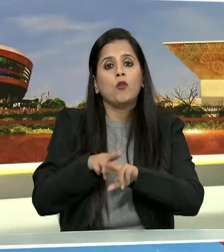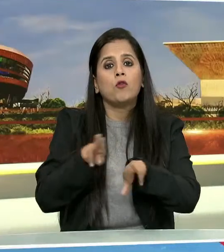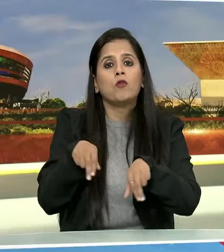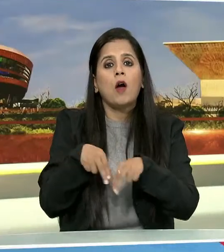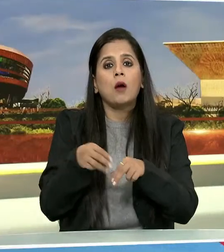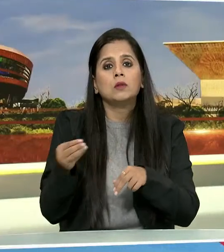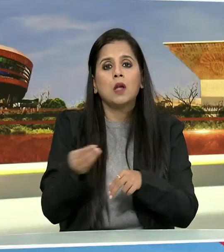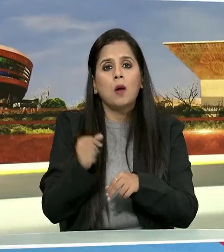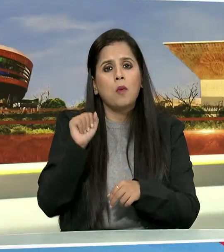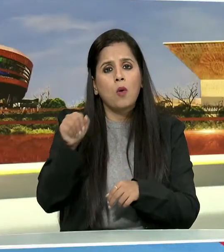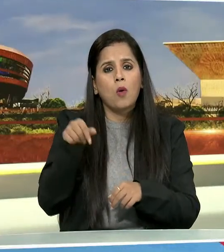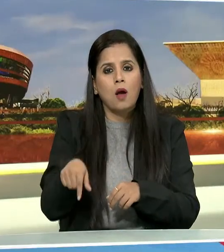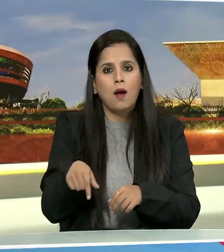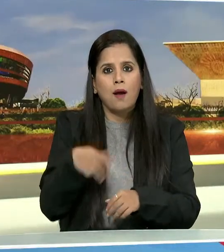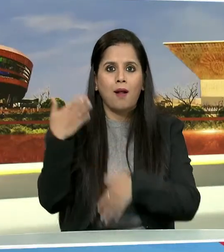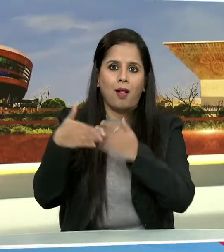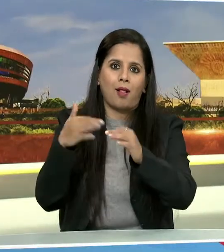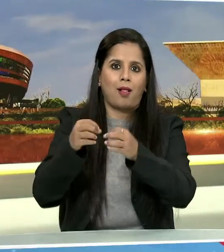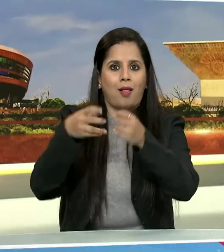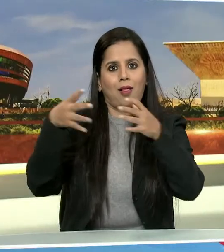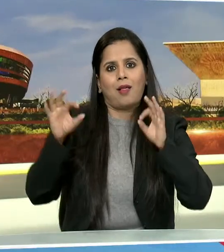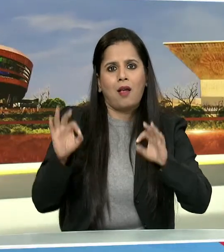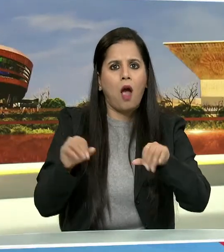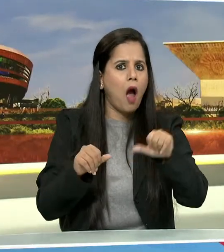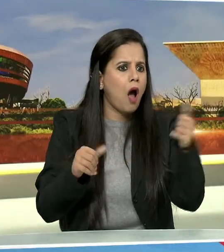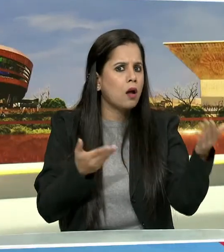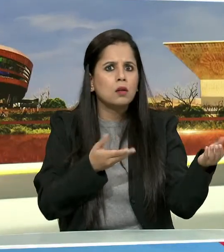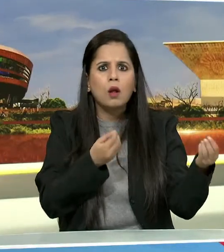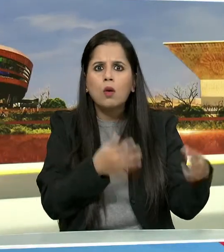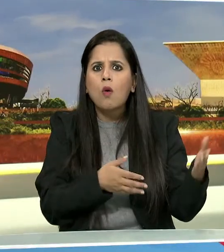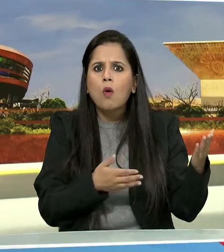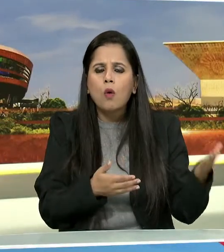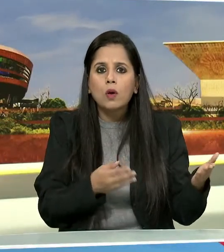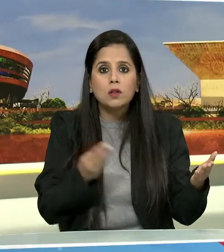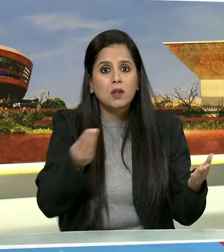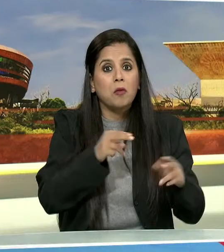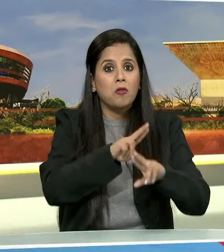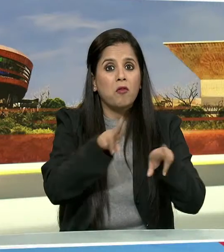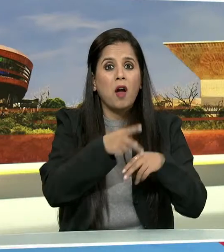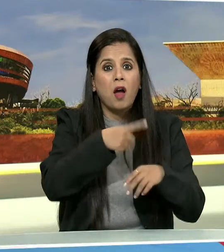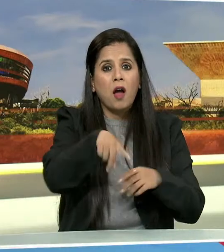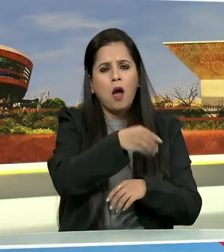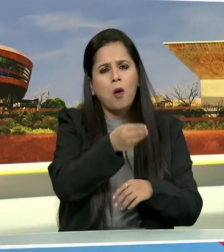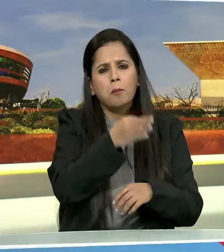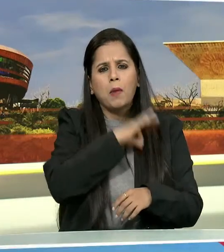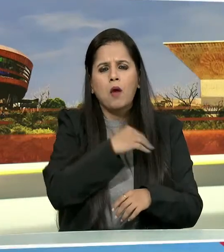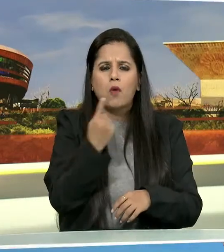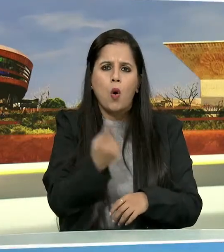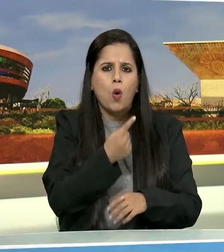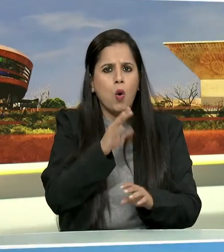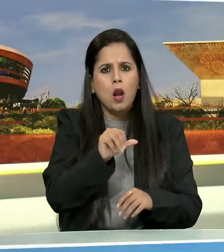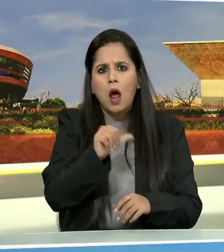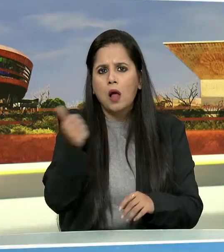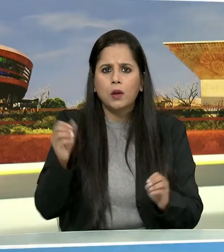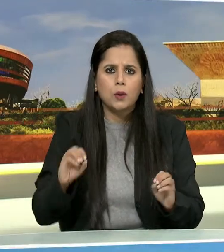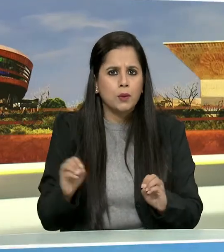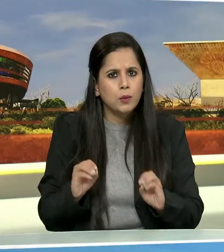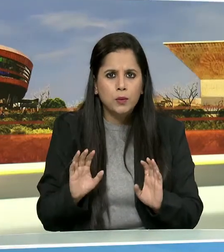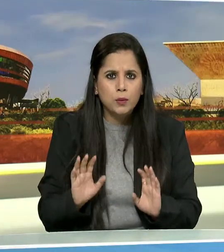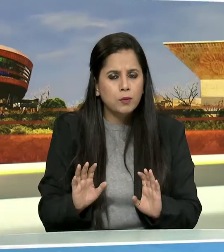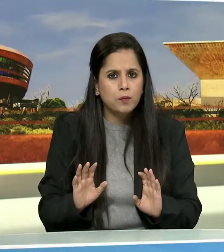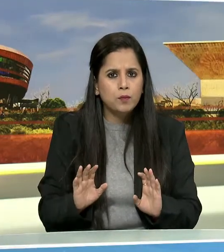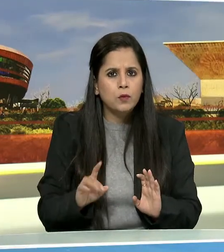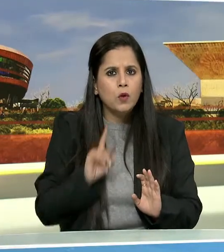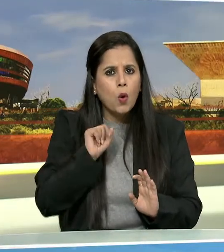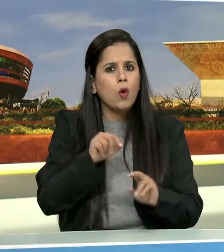फले फुले हैं कुछ परिवार के लोगों का ही भला हुआ है बोट